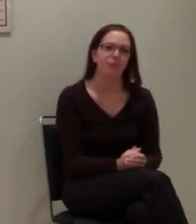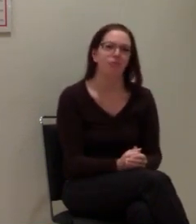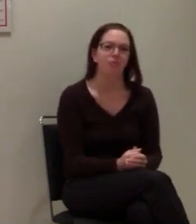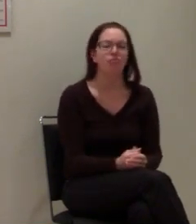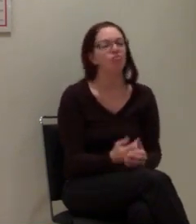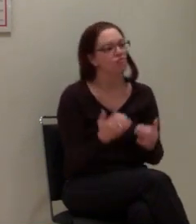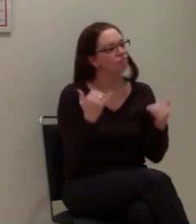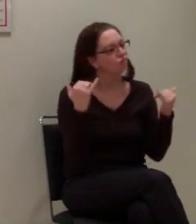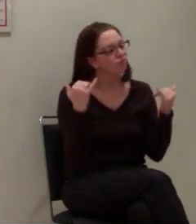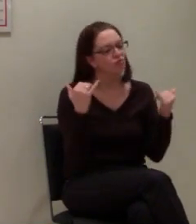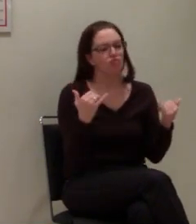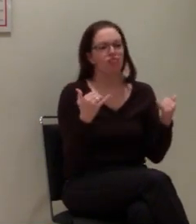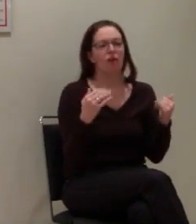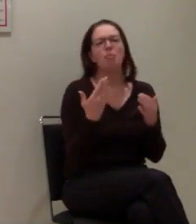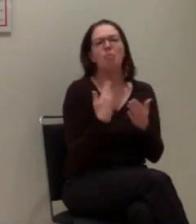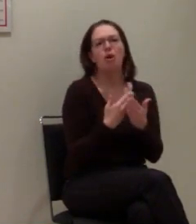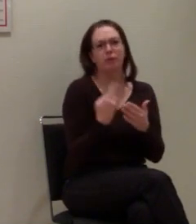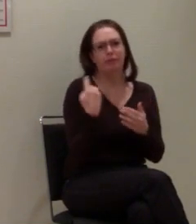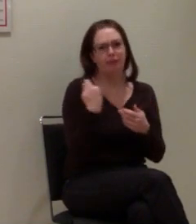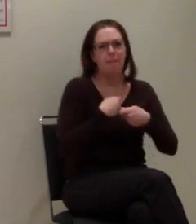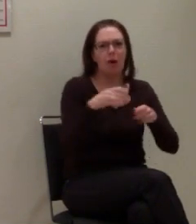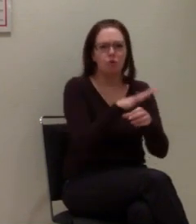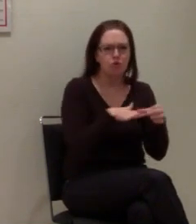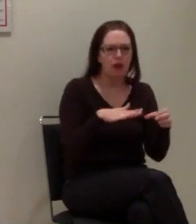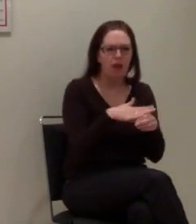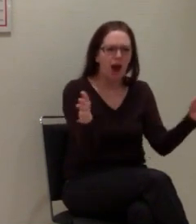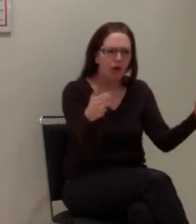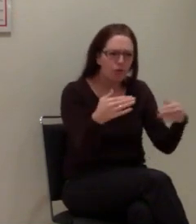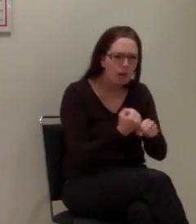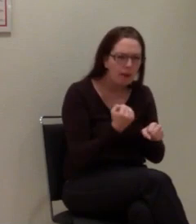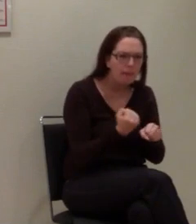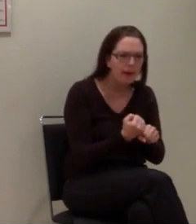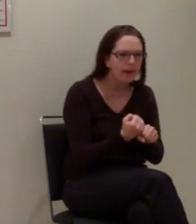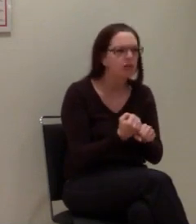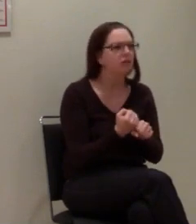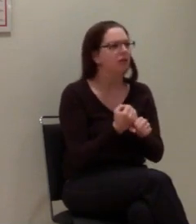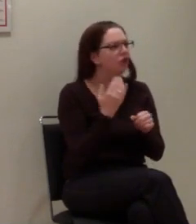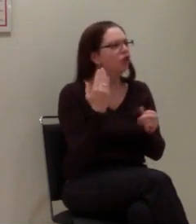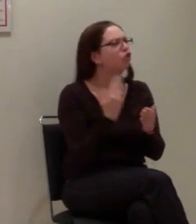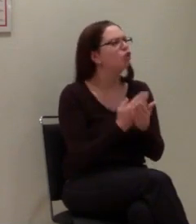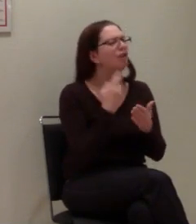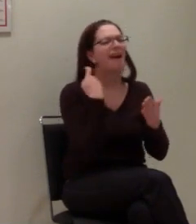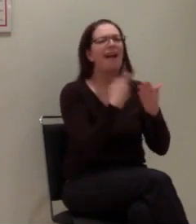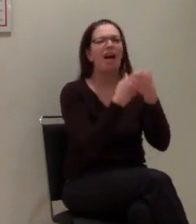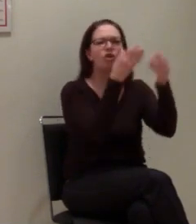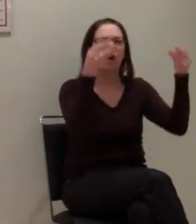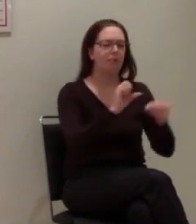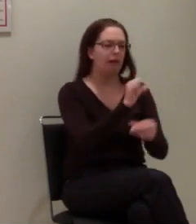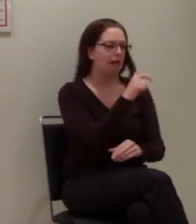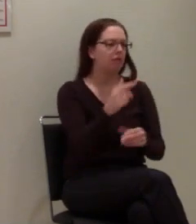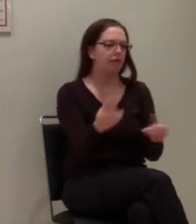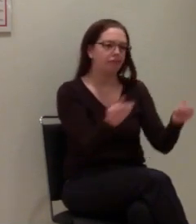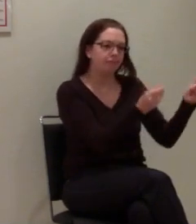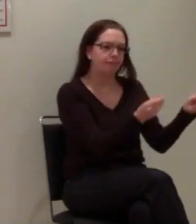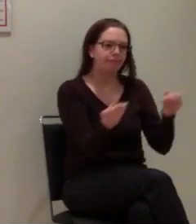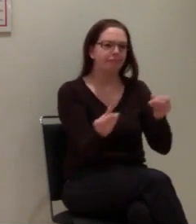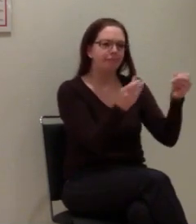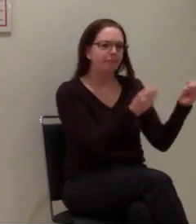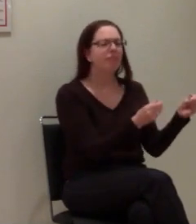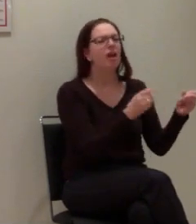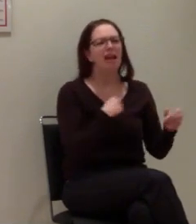Ja, also wir haben Aufraumarbeiten gehabt auf der Baustelle. Ich hatte auch schon zwei Glasscheiben weggepackt. Und bei der dritten hatte ich mir noch gedacht, naja,